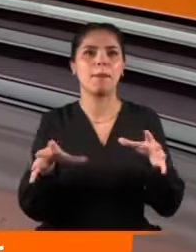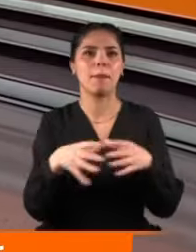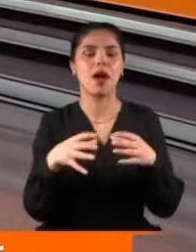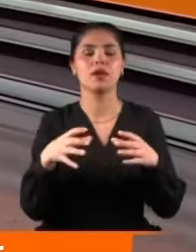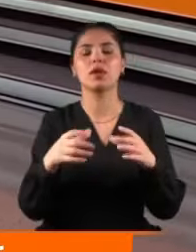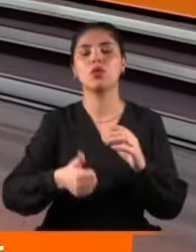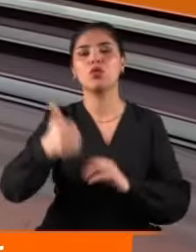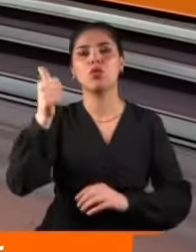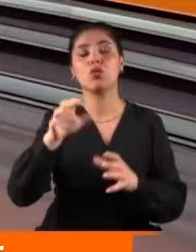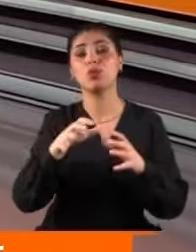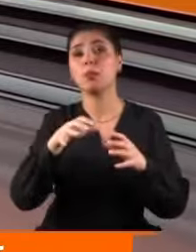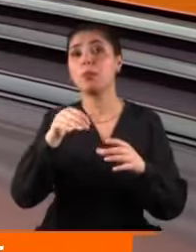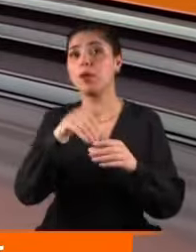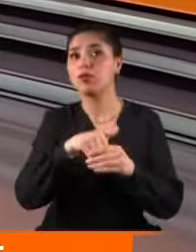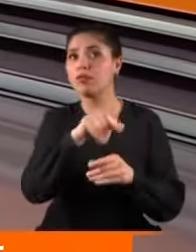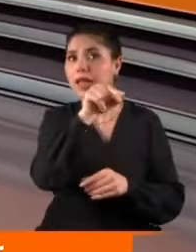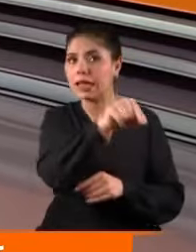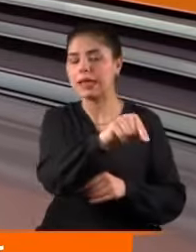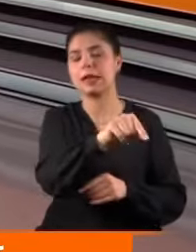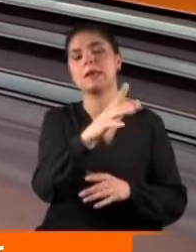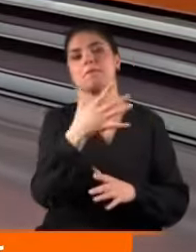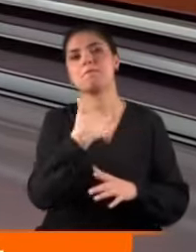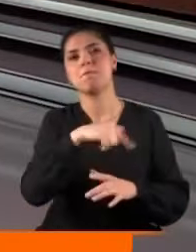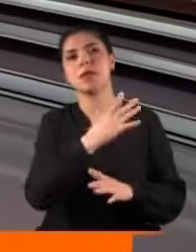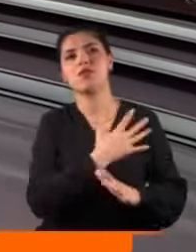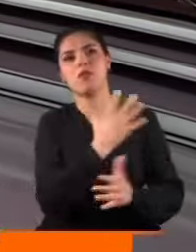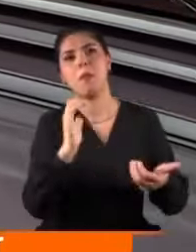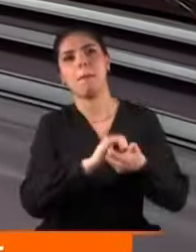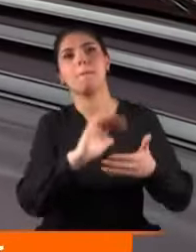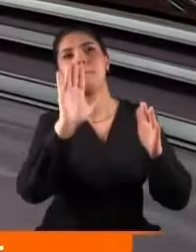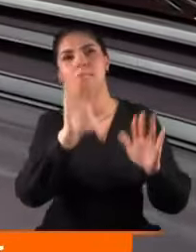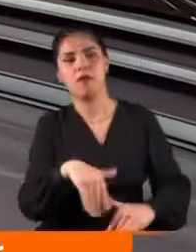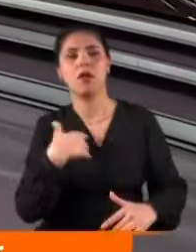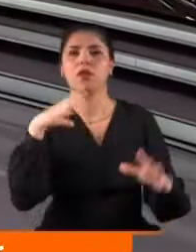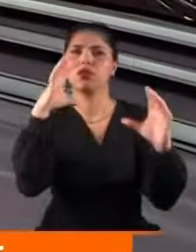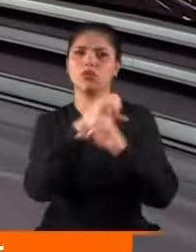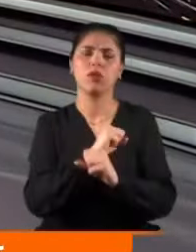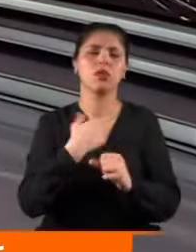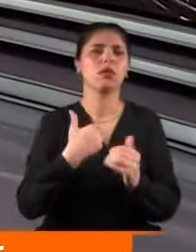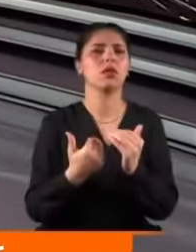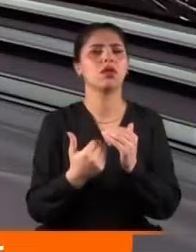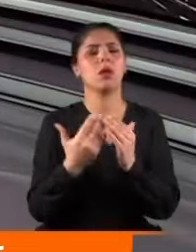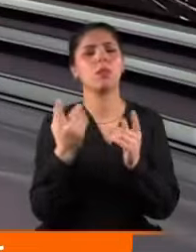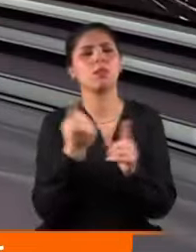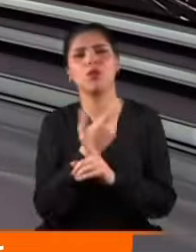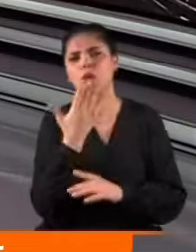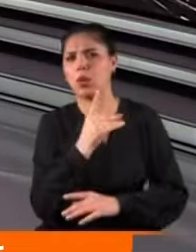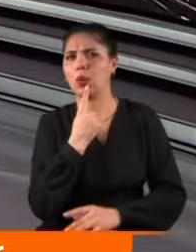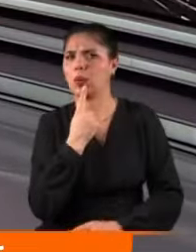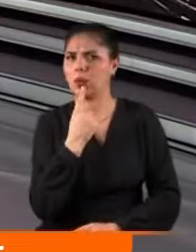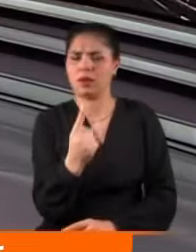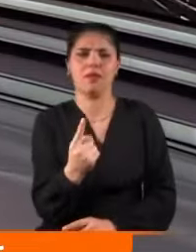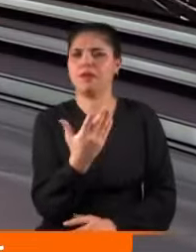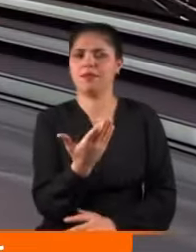Koç Yiğit'in biz CHP ile ilişkisi olan bir partiyiz. Bunu gizleyecek ya da sakınacak bir durum yok sözleriyle